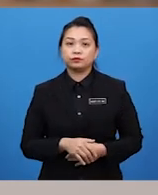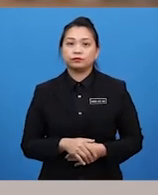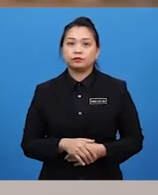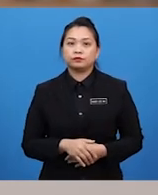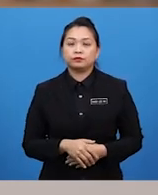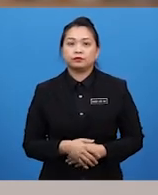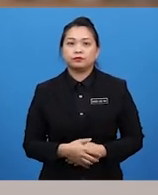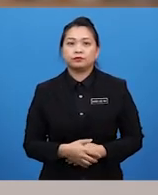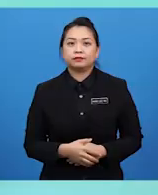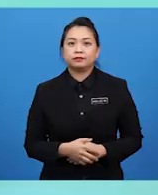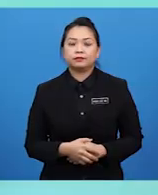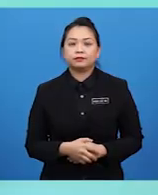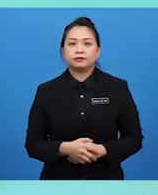dengarkan.